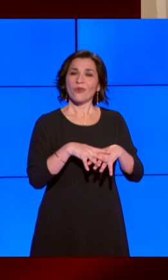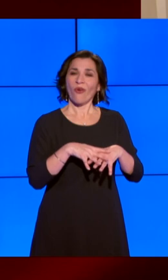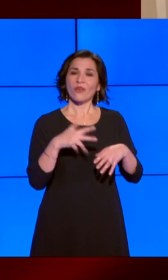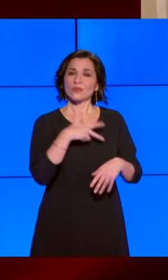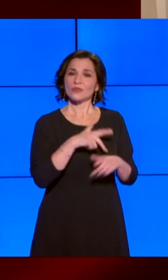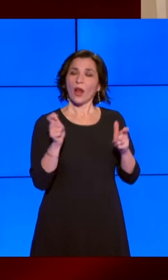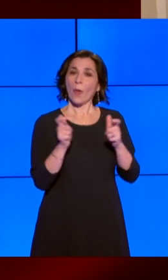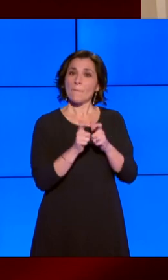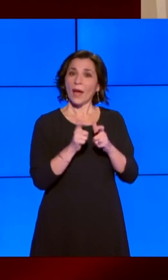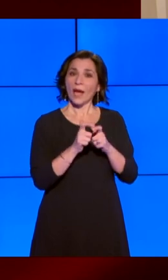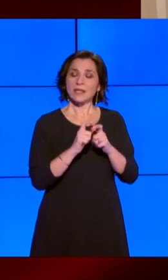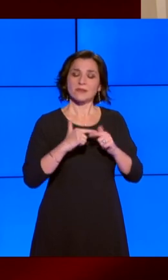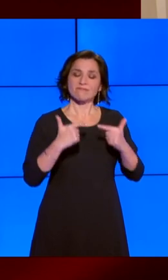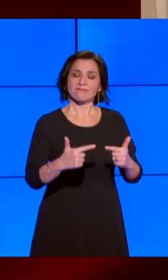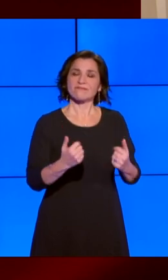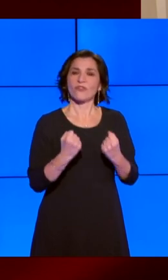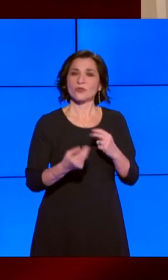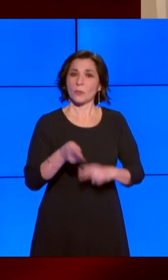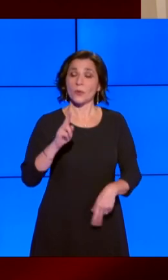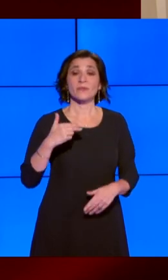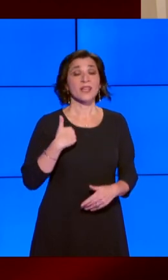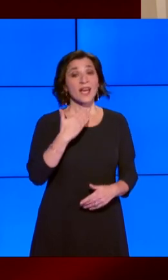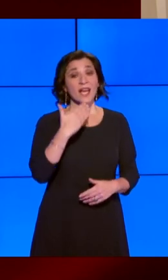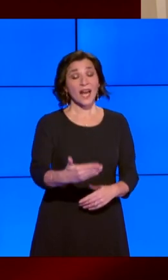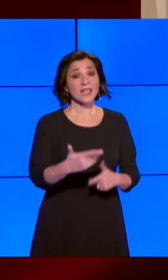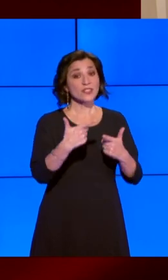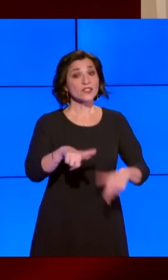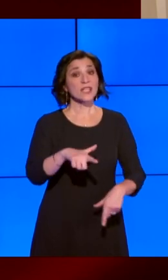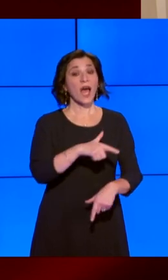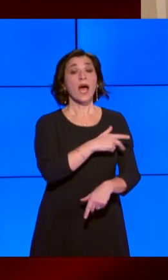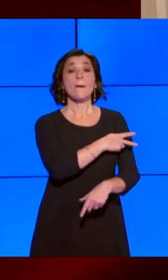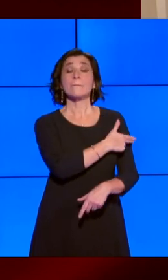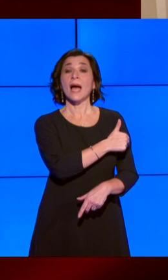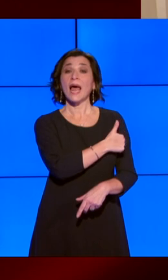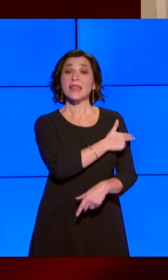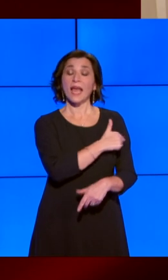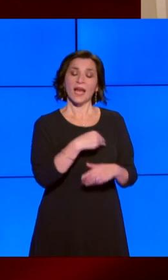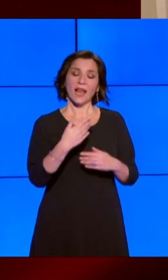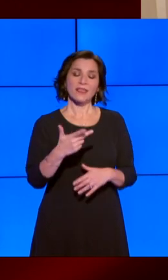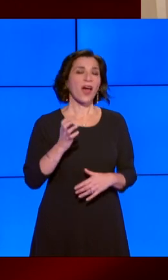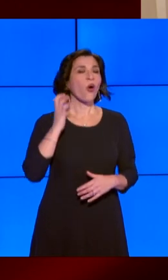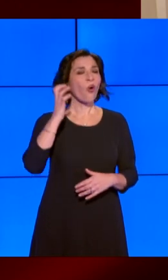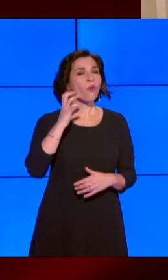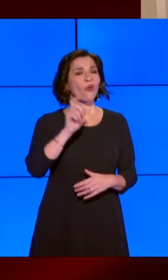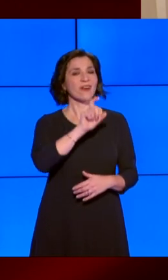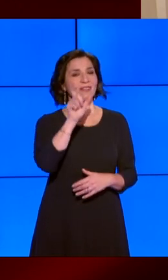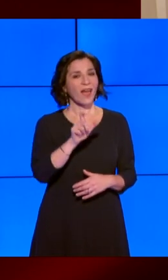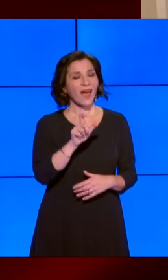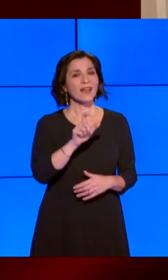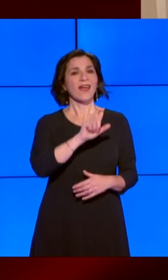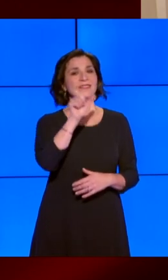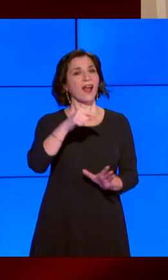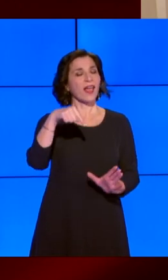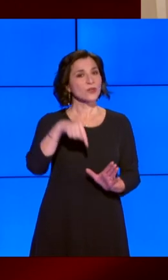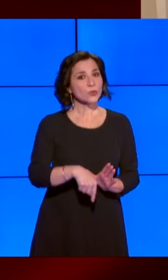Ringraziamo Matera che ha fatto onore all'Italia e al suo medogiorno in questo anno in cui è stata capitale della